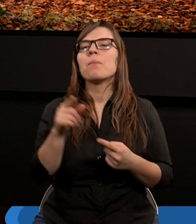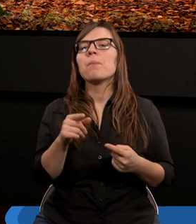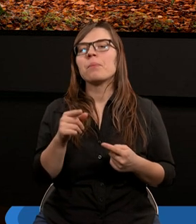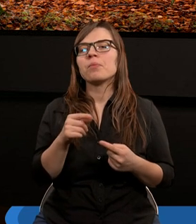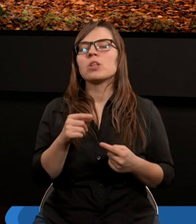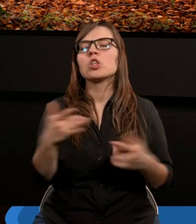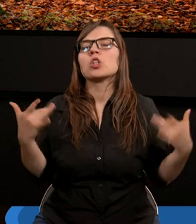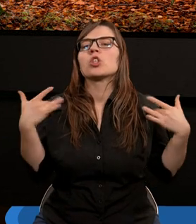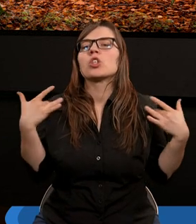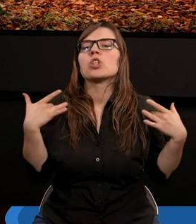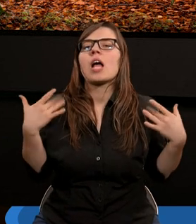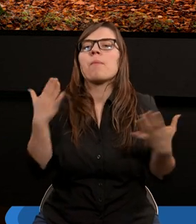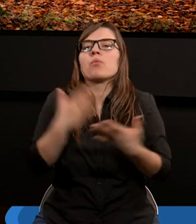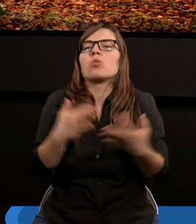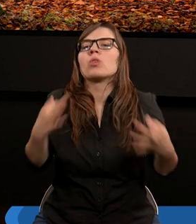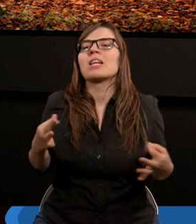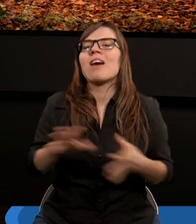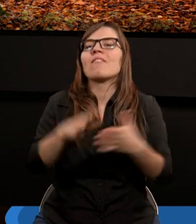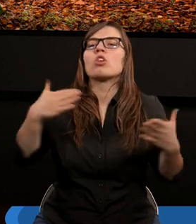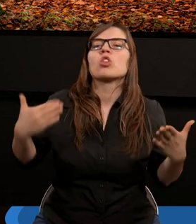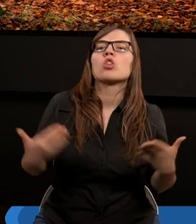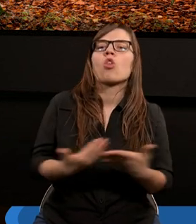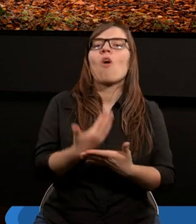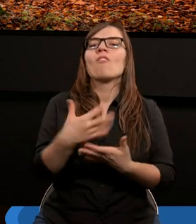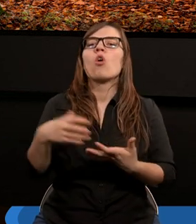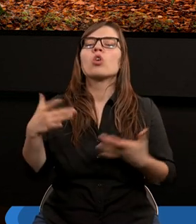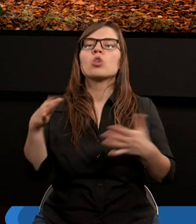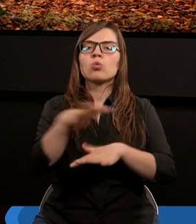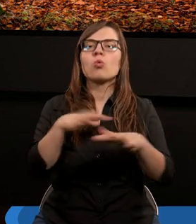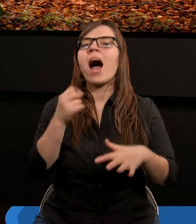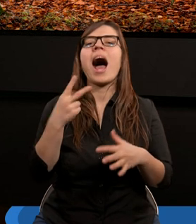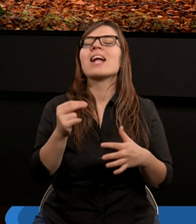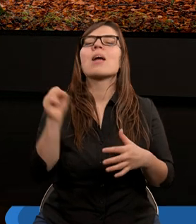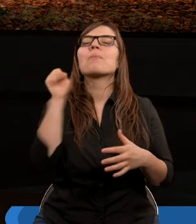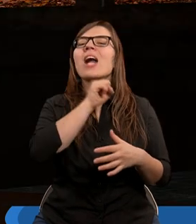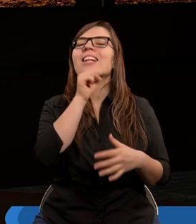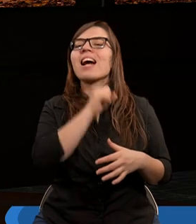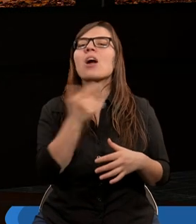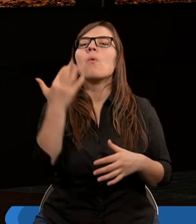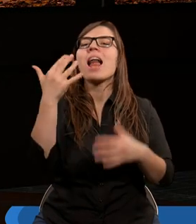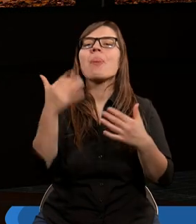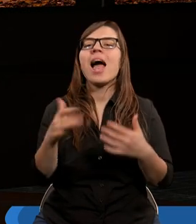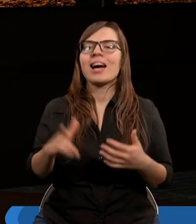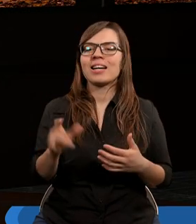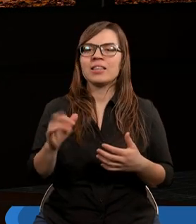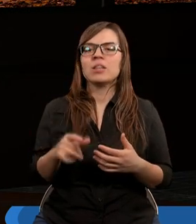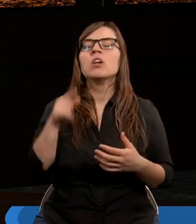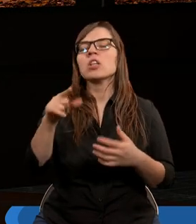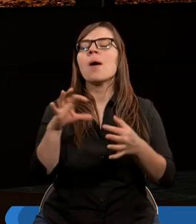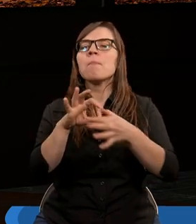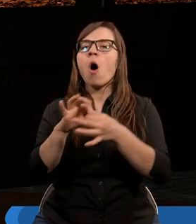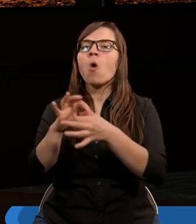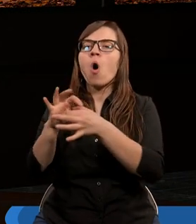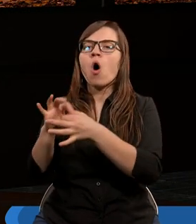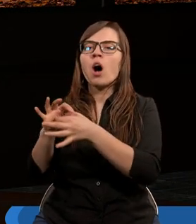zwrotu, żyjemy już teraz w nowości ducha, a nie według przestarzałej litery? Dla mnie ważne jest tutaj to